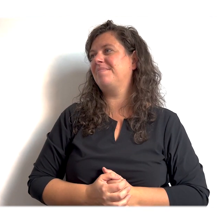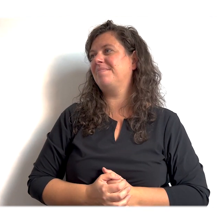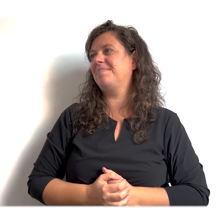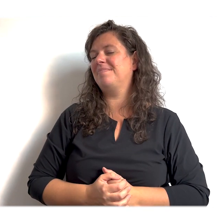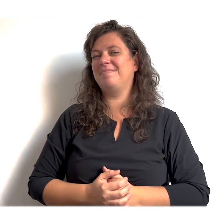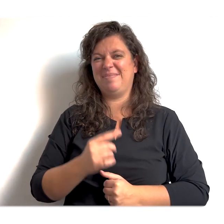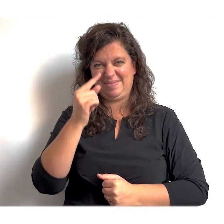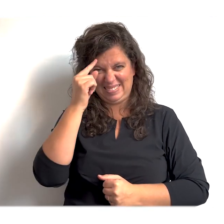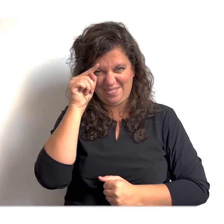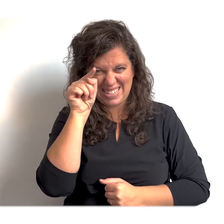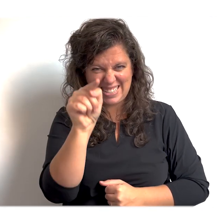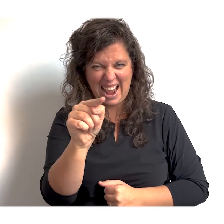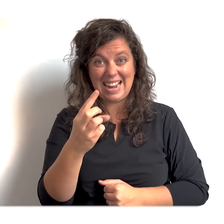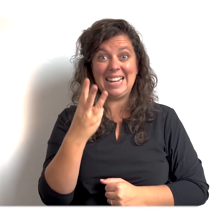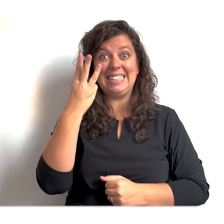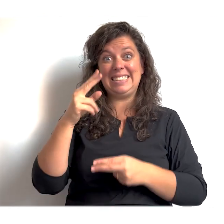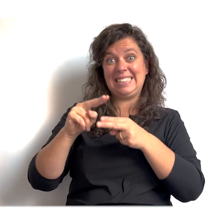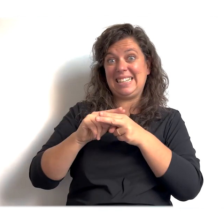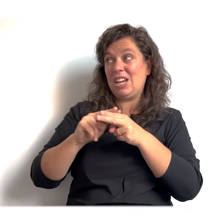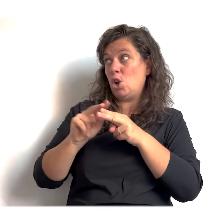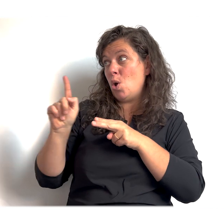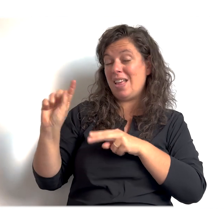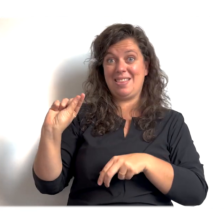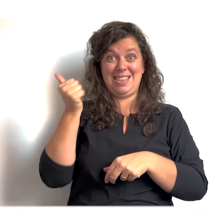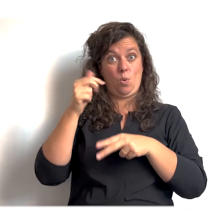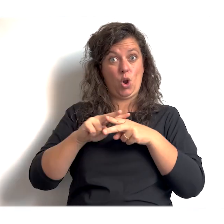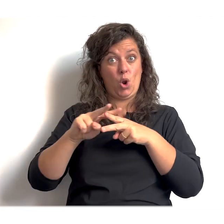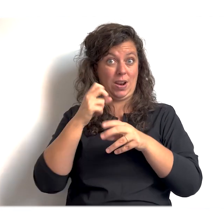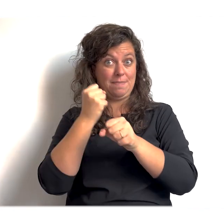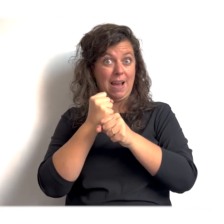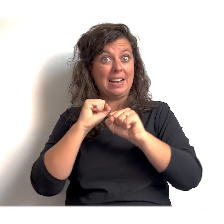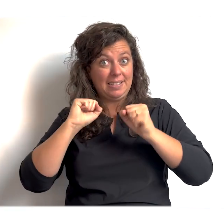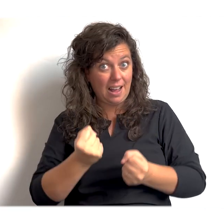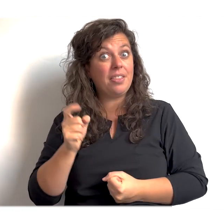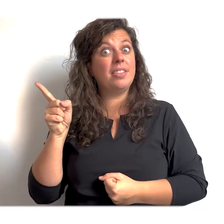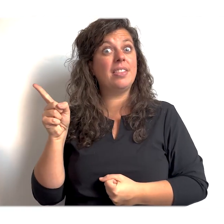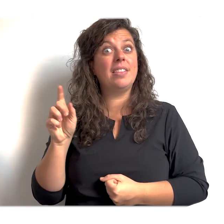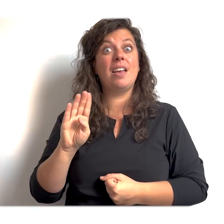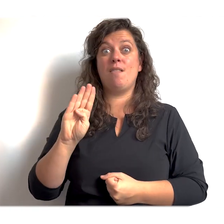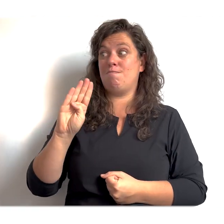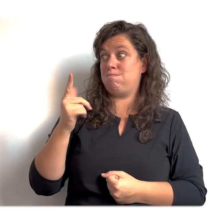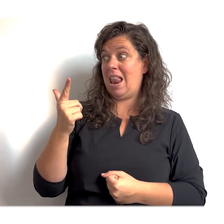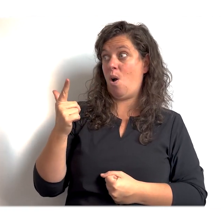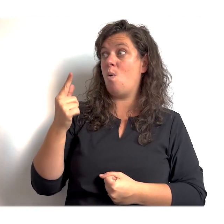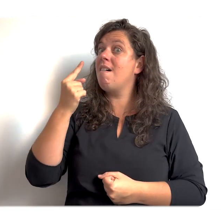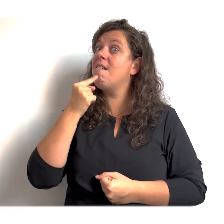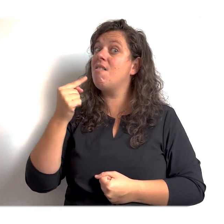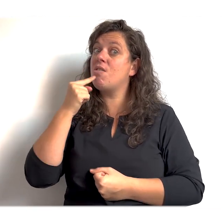Wist jij dat je met deze drie kleuren nieuwe kleuren kunt maken? Blauw en rood wordt?